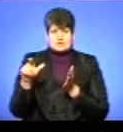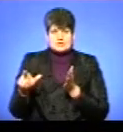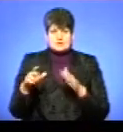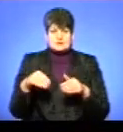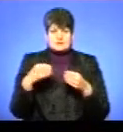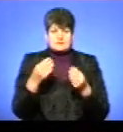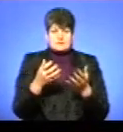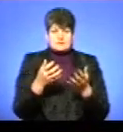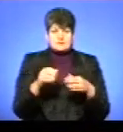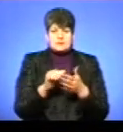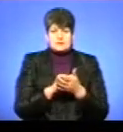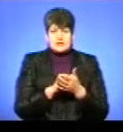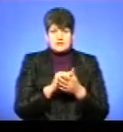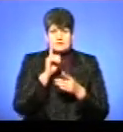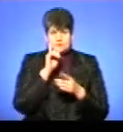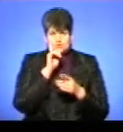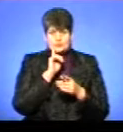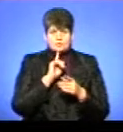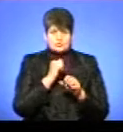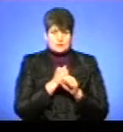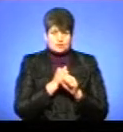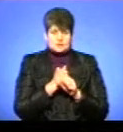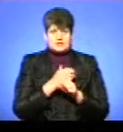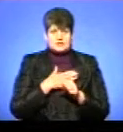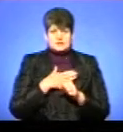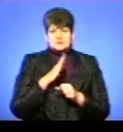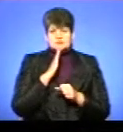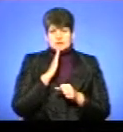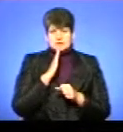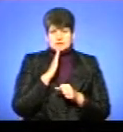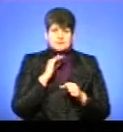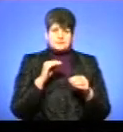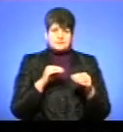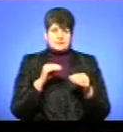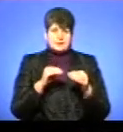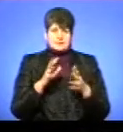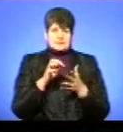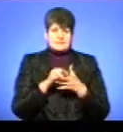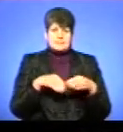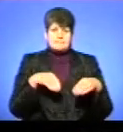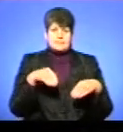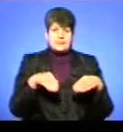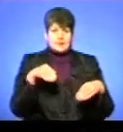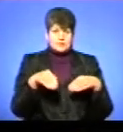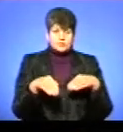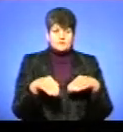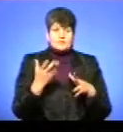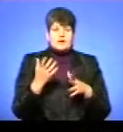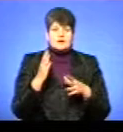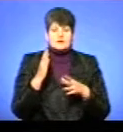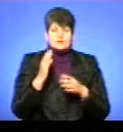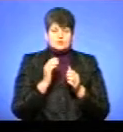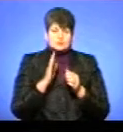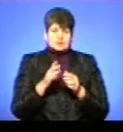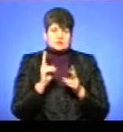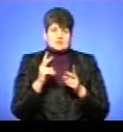ці матеріали, з якими зручно їм працювати. Наша натурниця сьогодні – це Діана, вона займається балетом. Кожного разу це